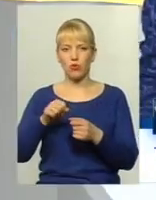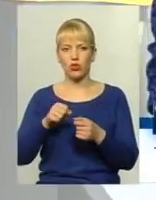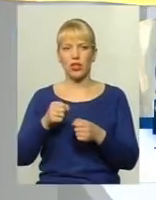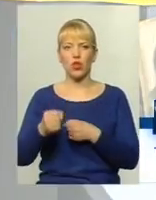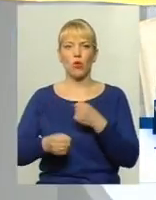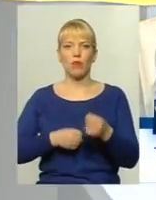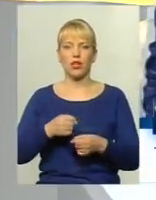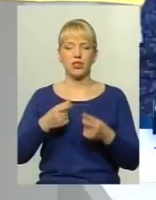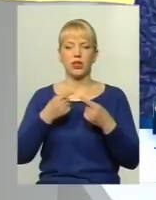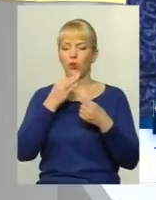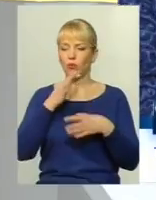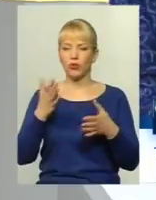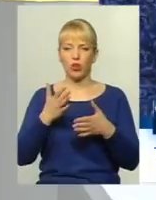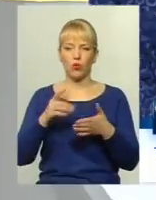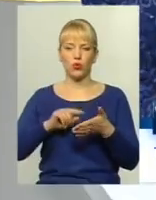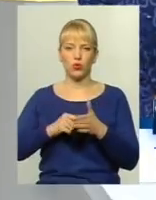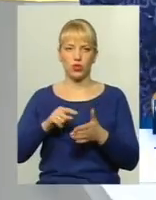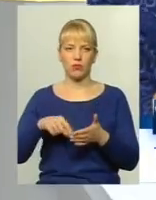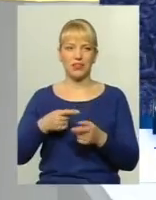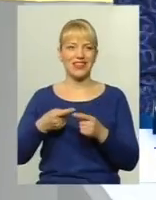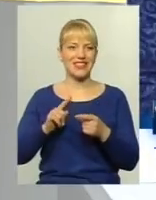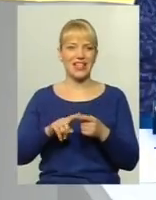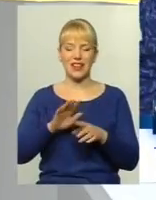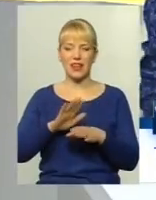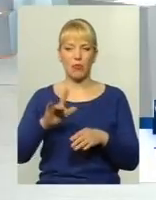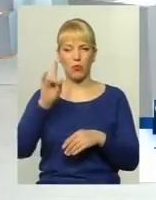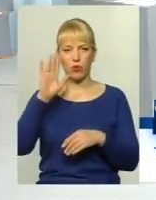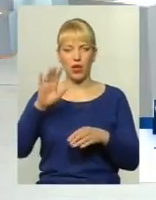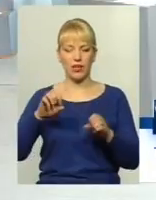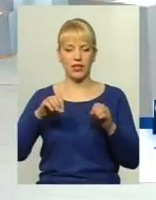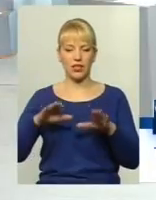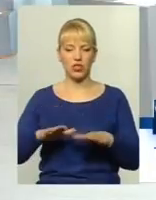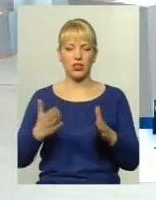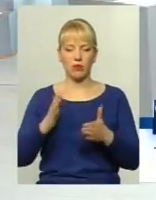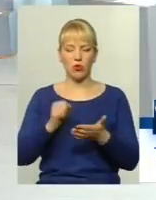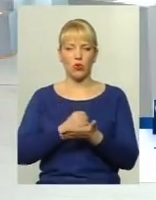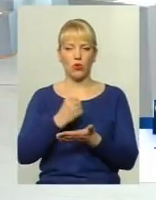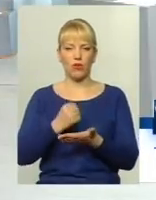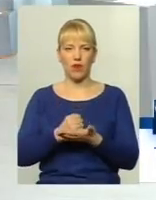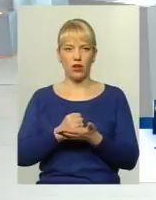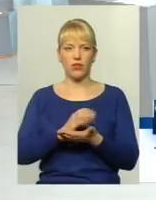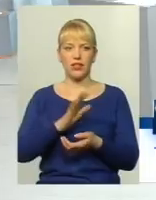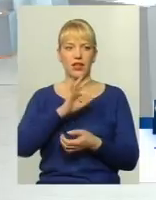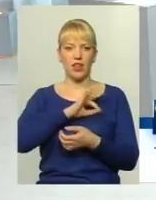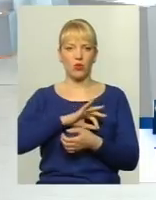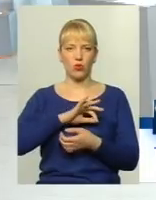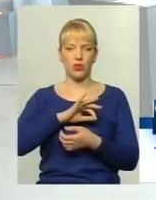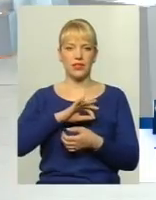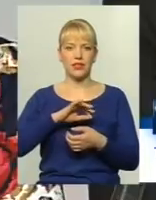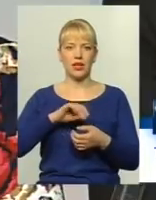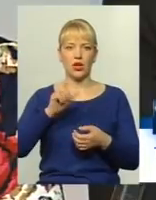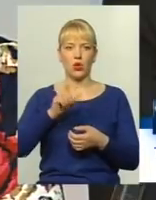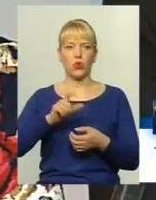непопулярне рішення, яке ухвалює міська рада. І вона його буде ухвалювати, зрозуміло, завідомо, не на користь мешканців міста.